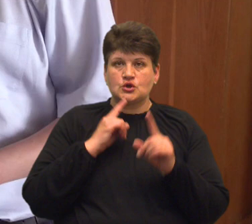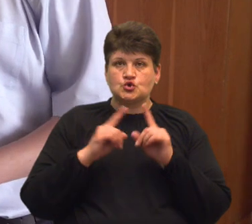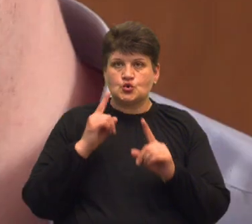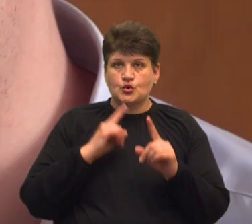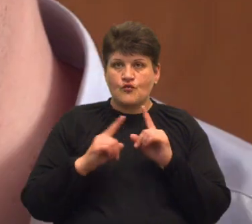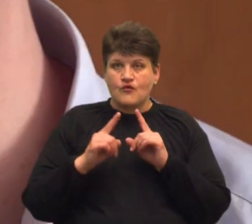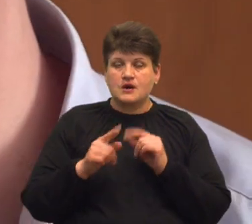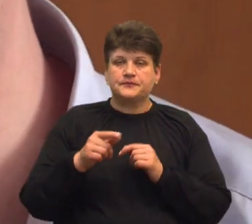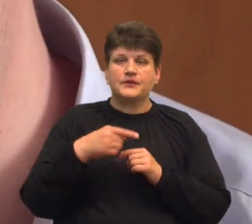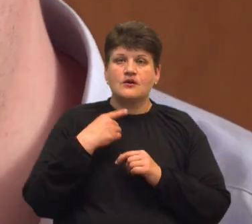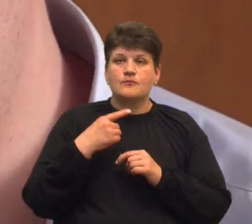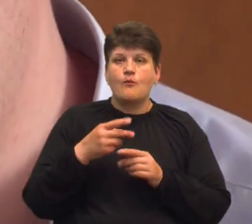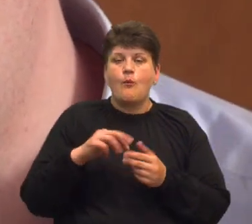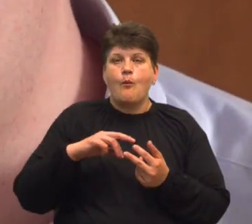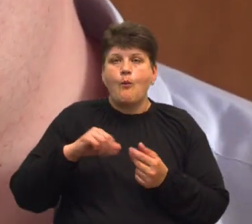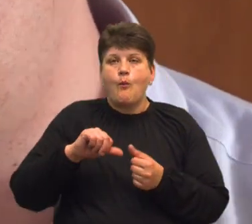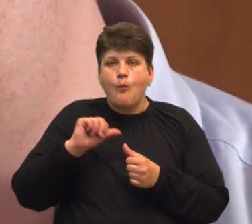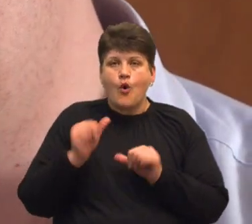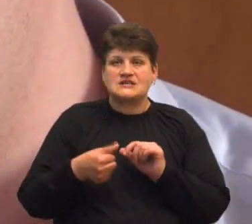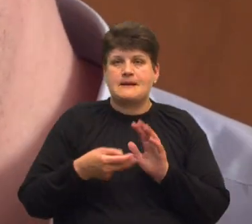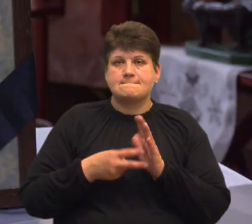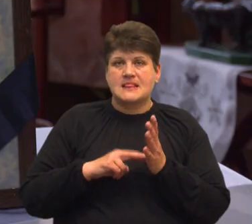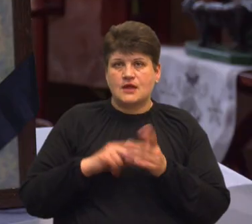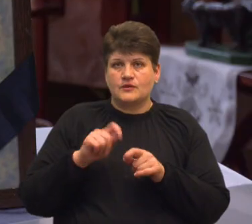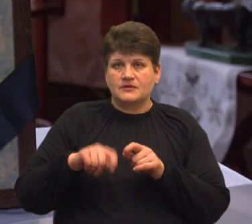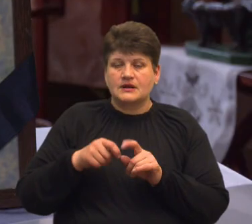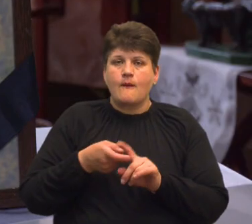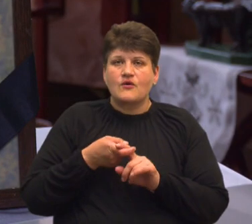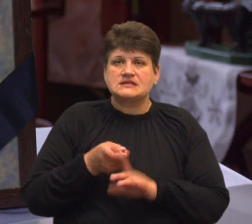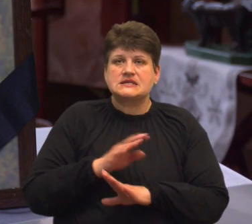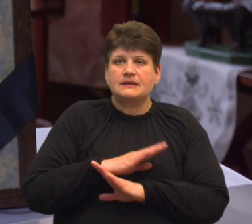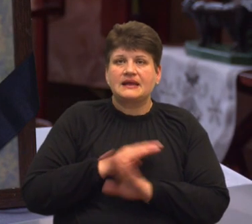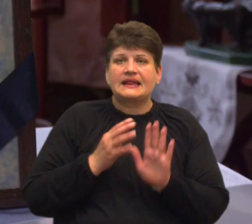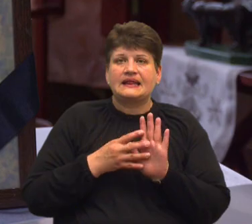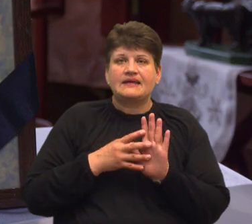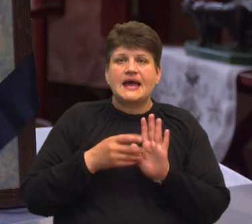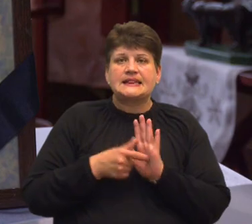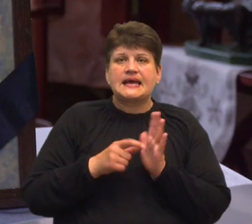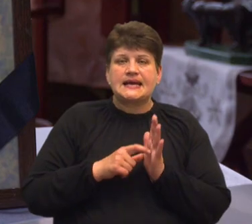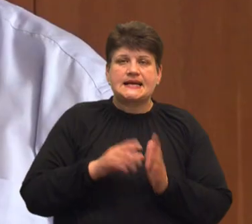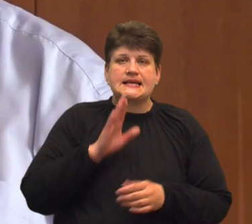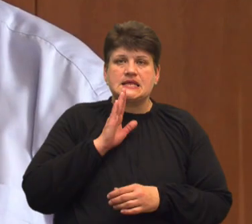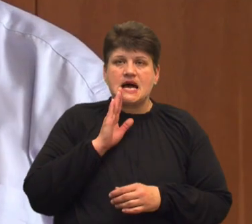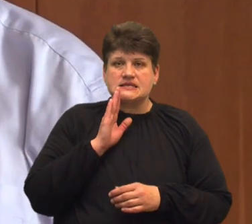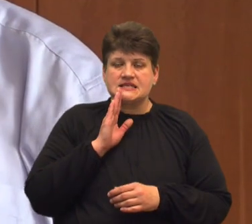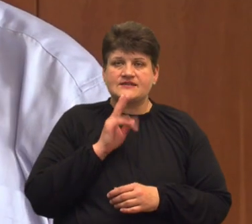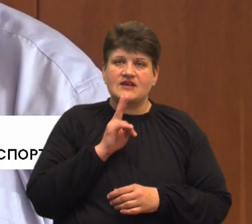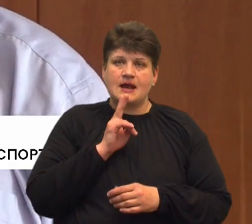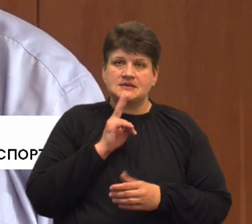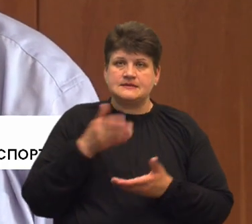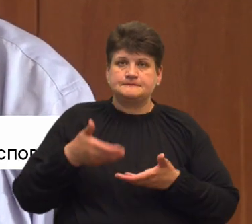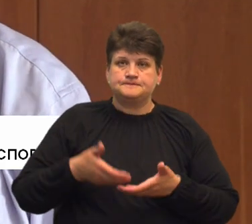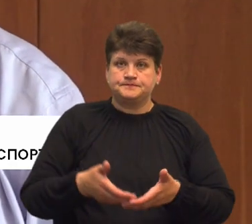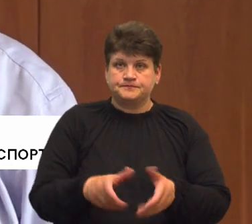За його словами, позапланова перевірка пов'язана із загибелю дев'ятикласниці на Санній трасі в Кременці. Директор має